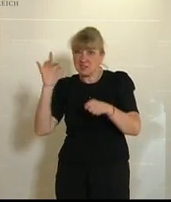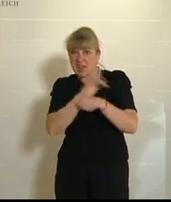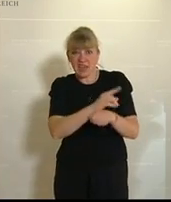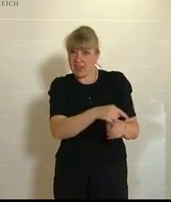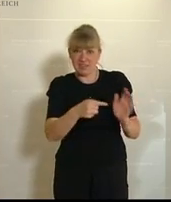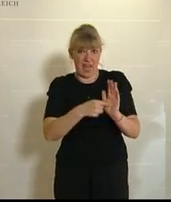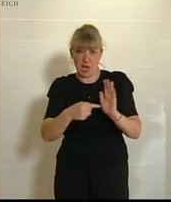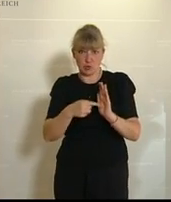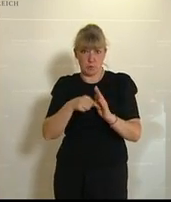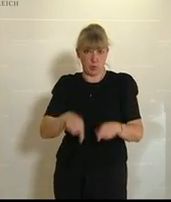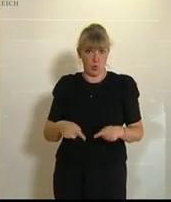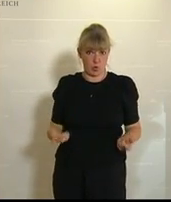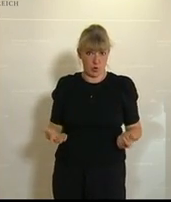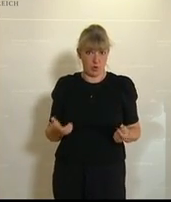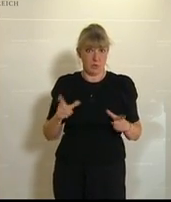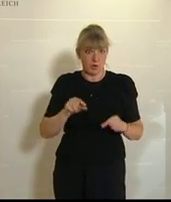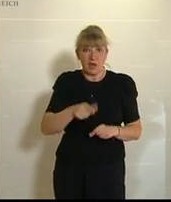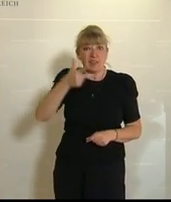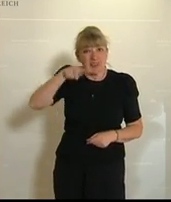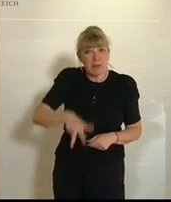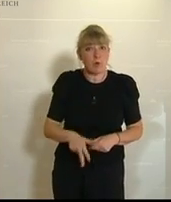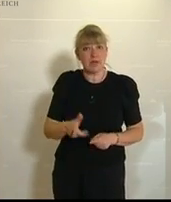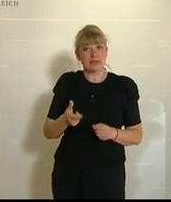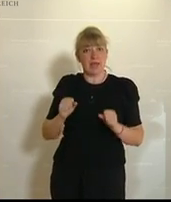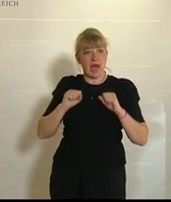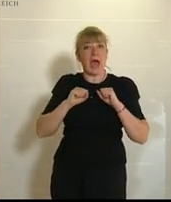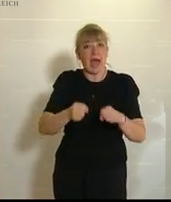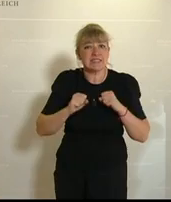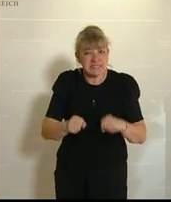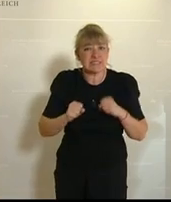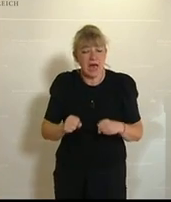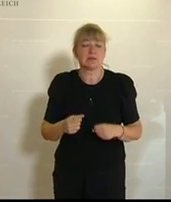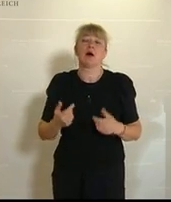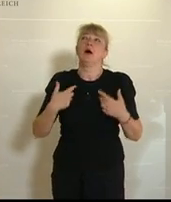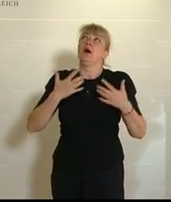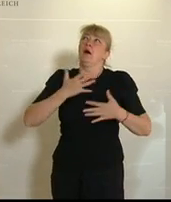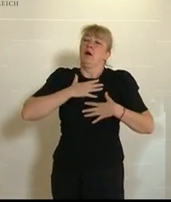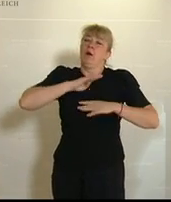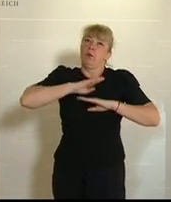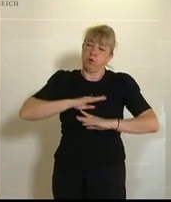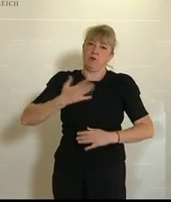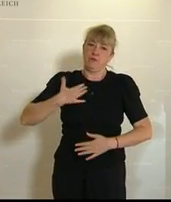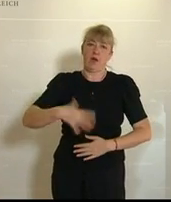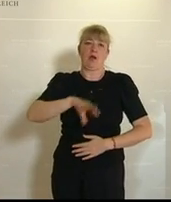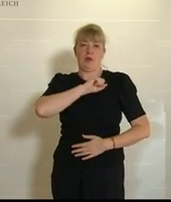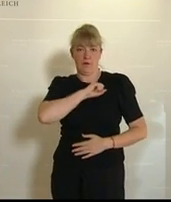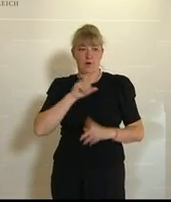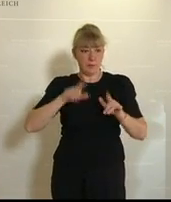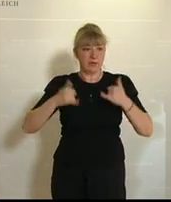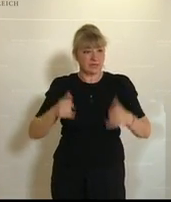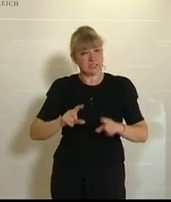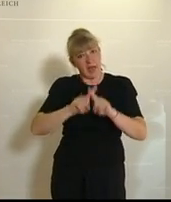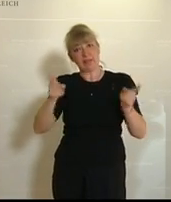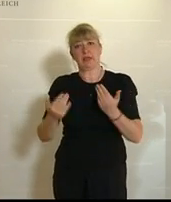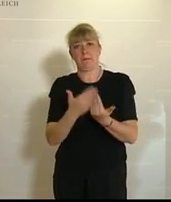Anspruch ausgesprochen. der dreimonatige Einsatz war vom Erfolg gekrönt. Heute habe ich ein weiteres